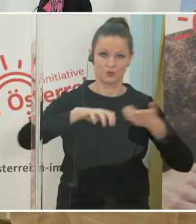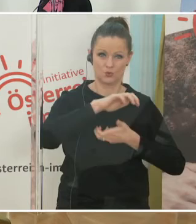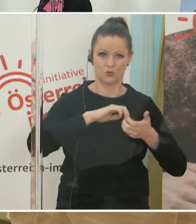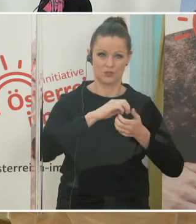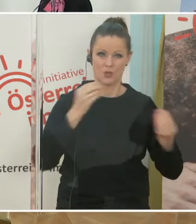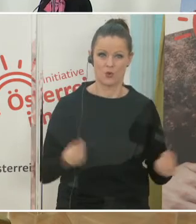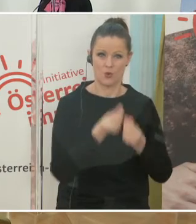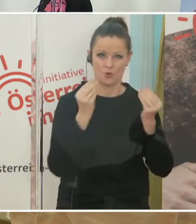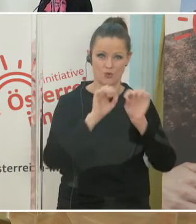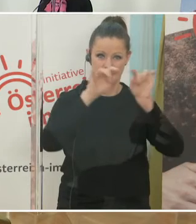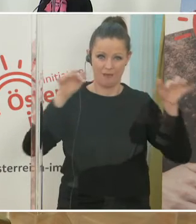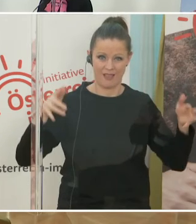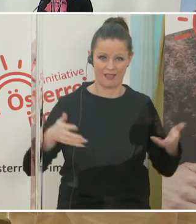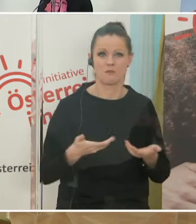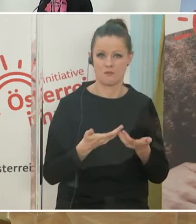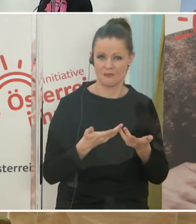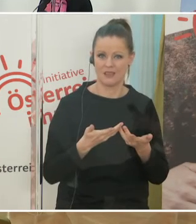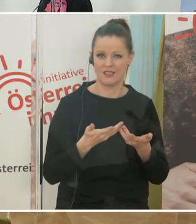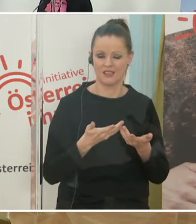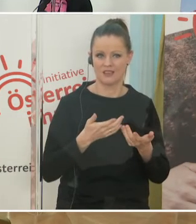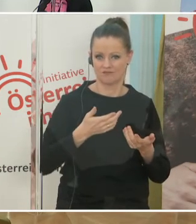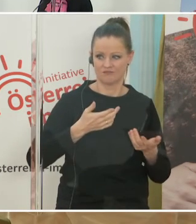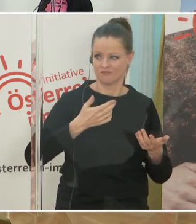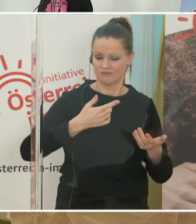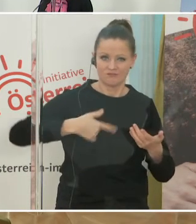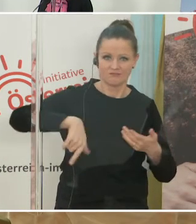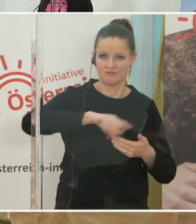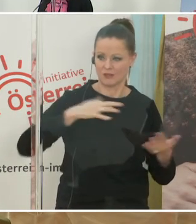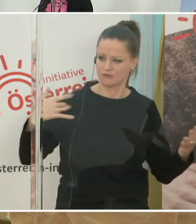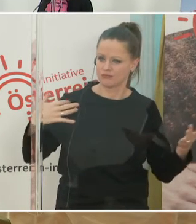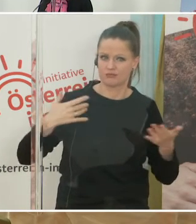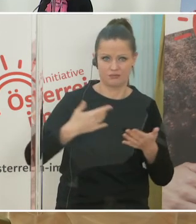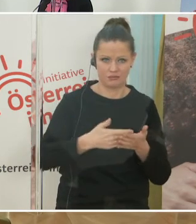verursacht ist, hat uns alle seit vielen Monaten im Griff.